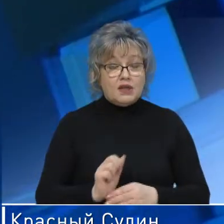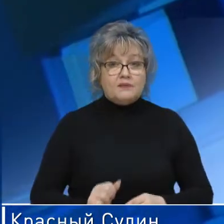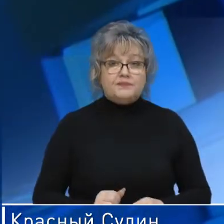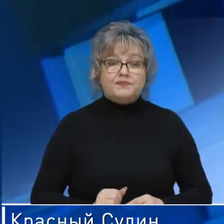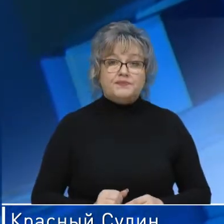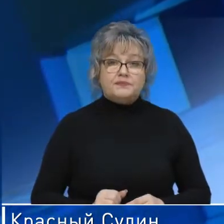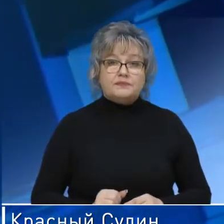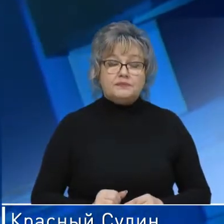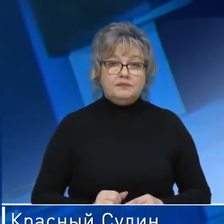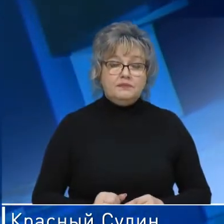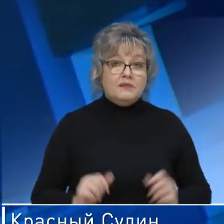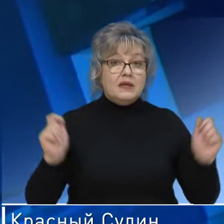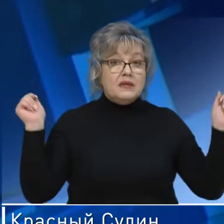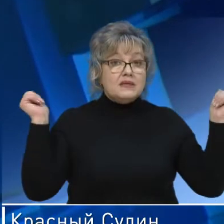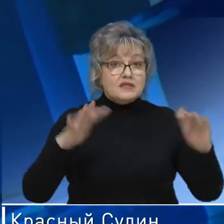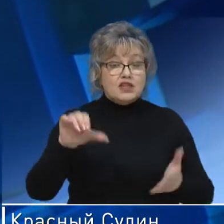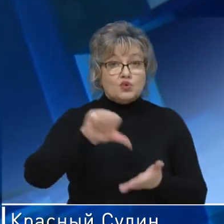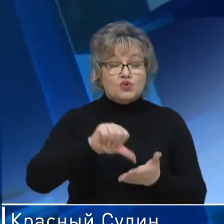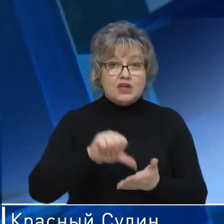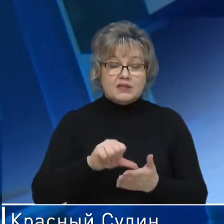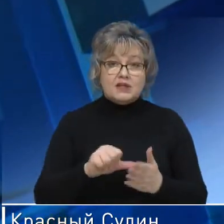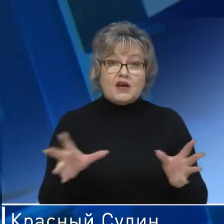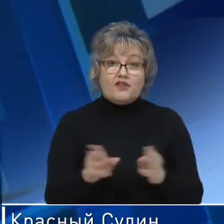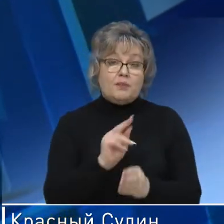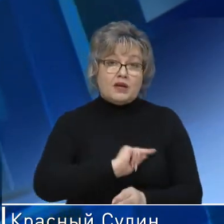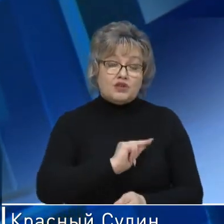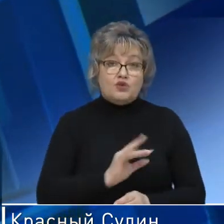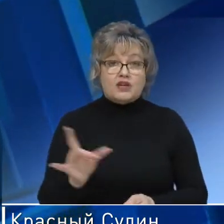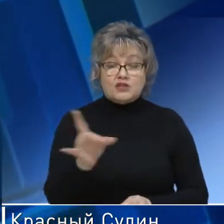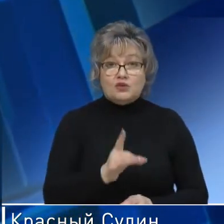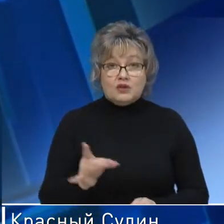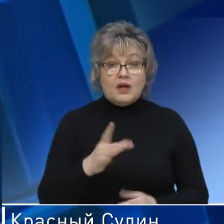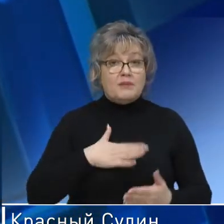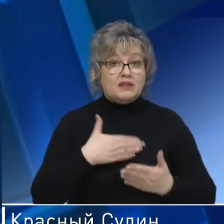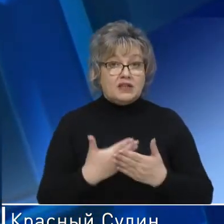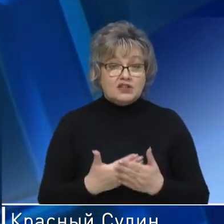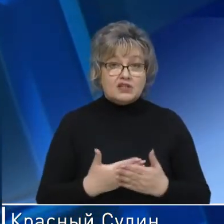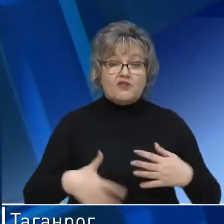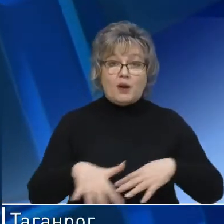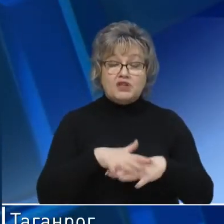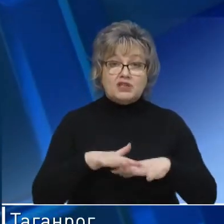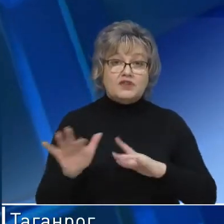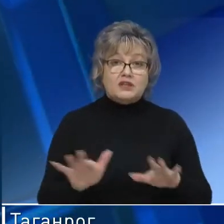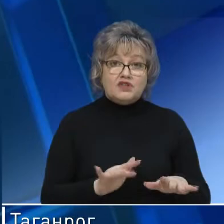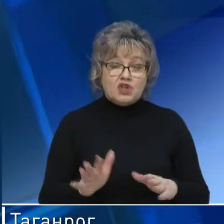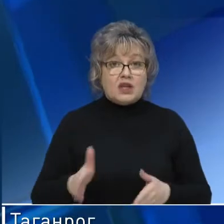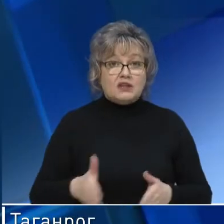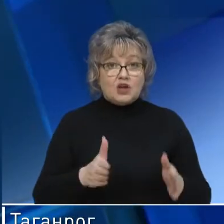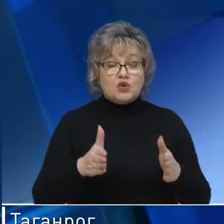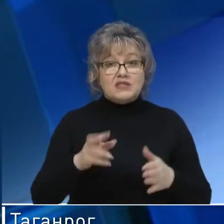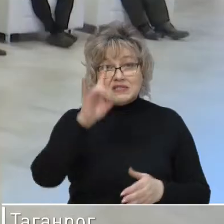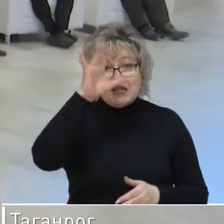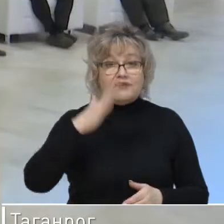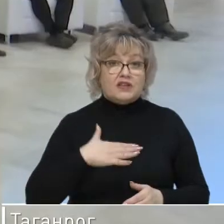Съезд участников и партнеров Ростовского регионального патриотического общественного движения «Дороги